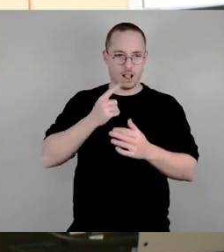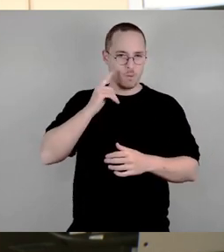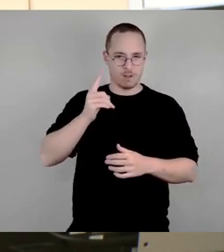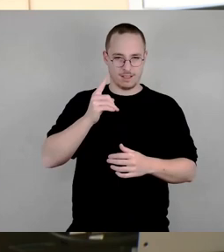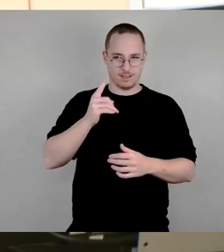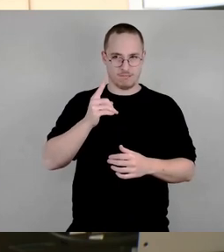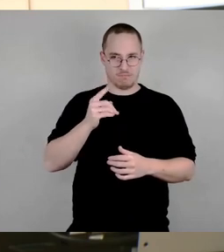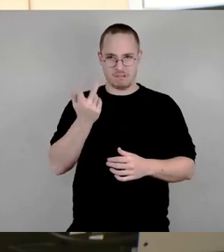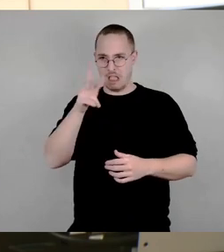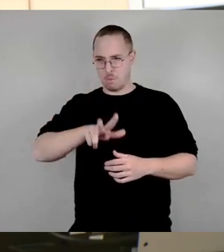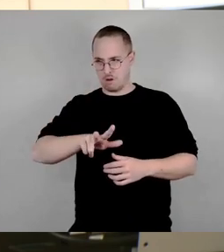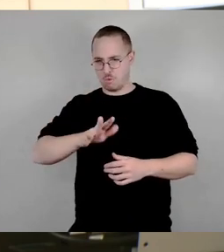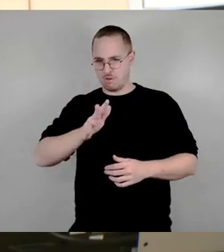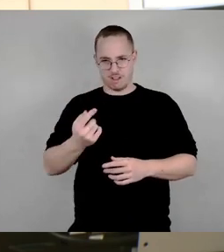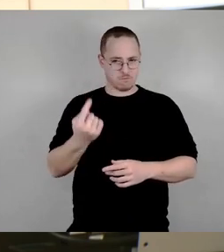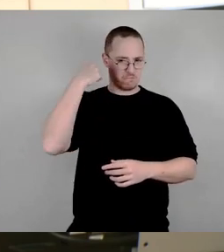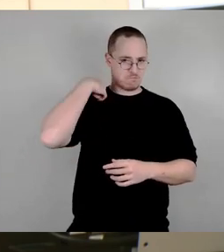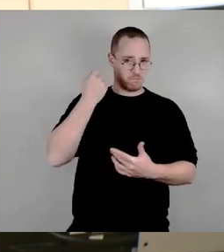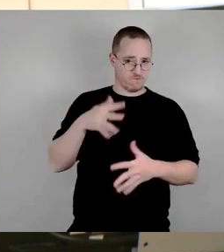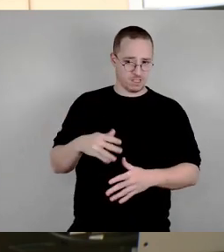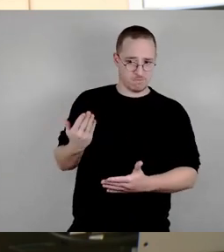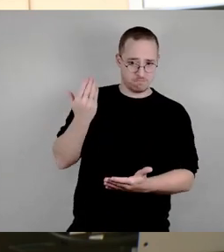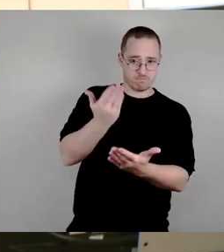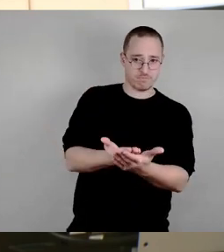Im Prinzip, aus meiner Sicht, ist damit ihr Antrag schon abgearbeitet.